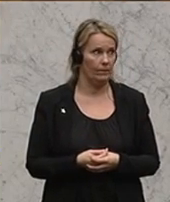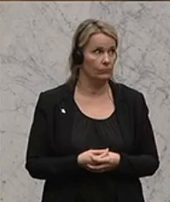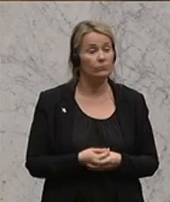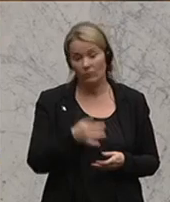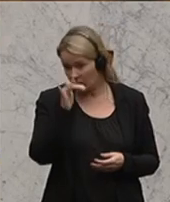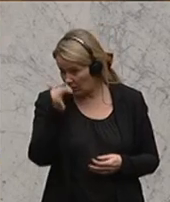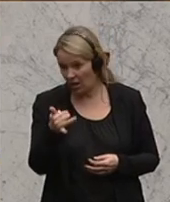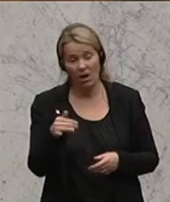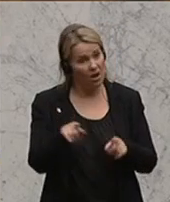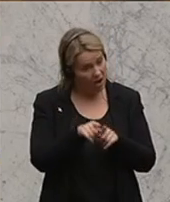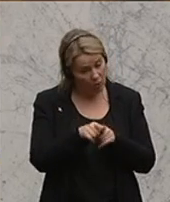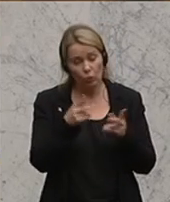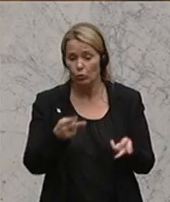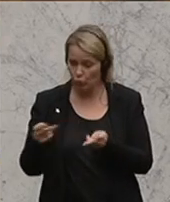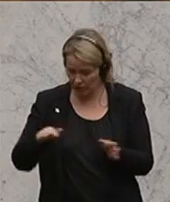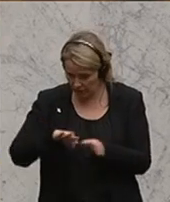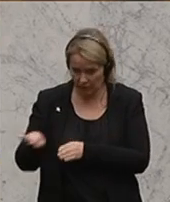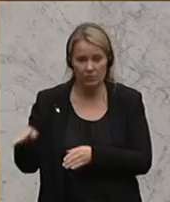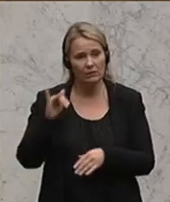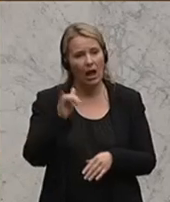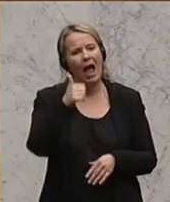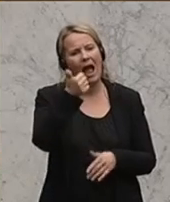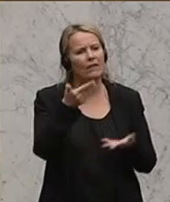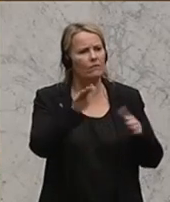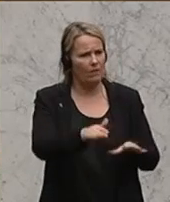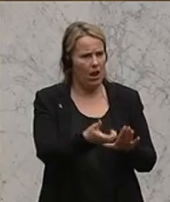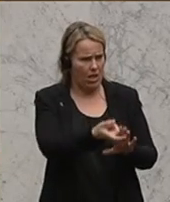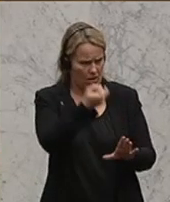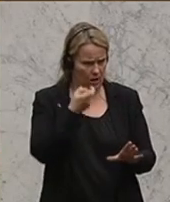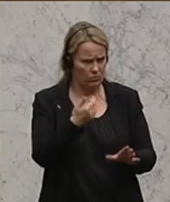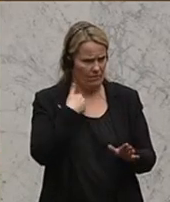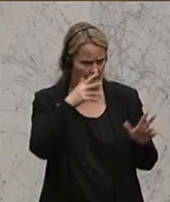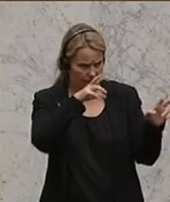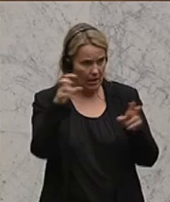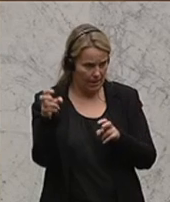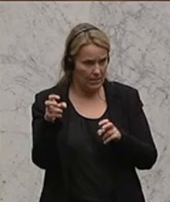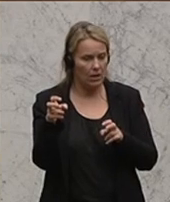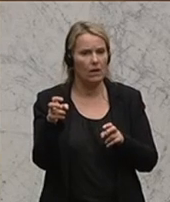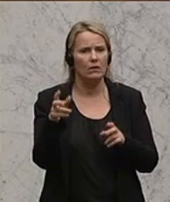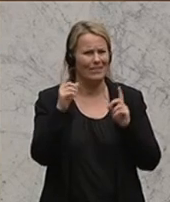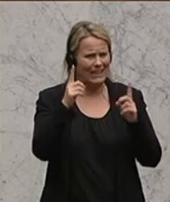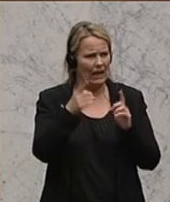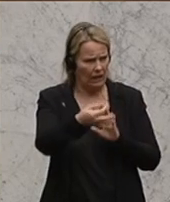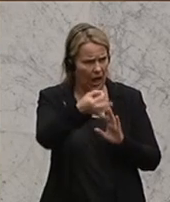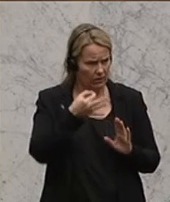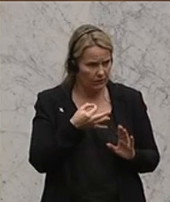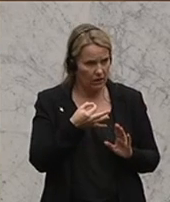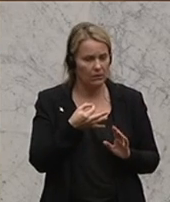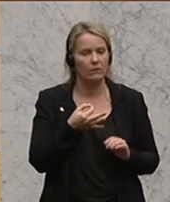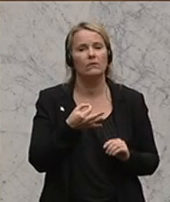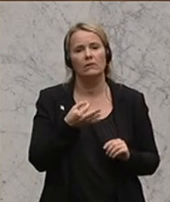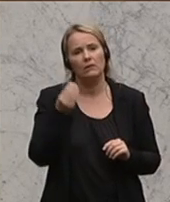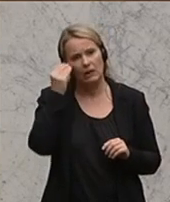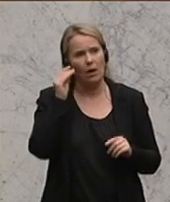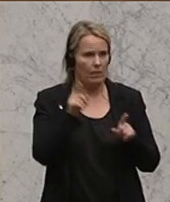Ja, es geht auch um die Justiz. Ich möchte einen Fall herausgreifen, der auch thematisiert wurde in der dringlichen Anfrage, weil ich